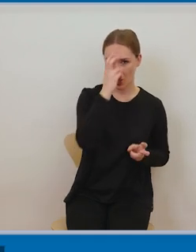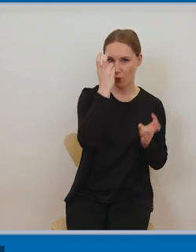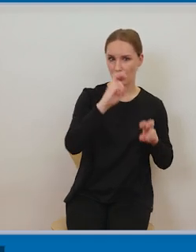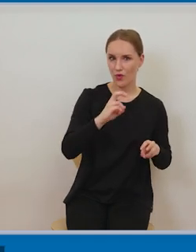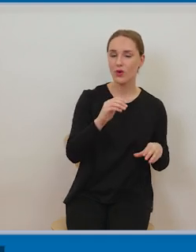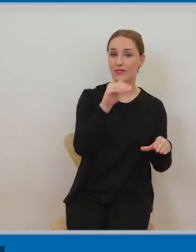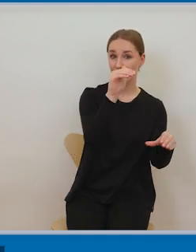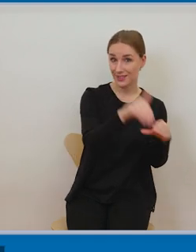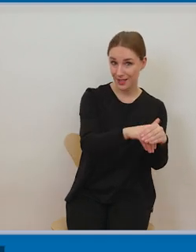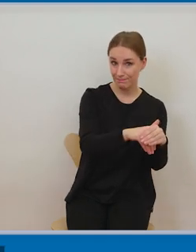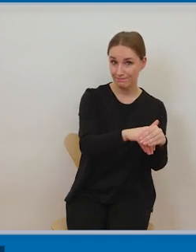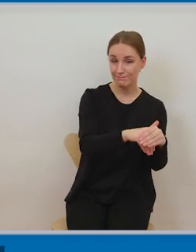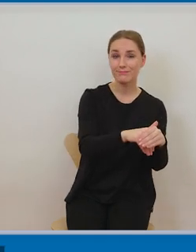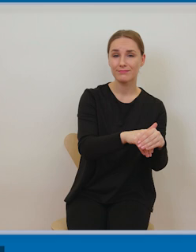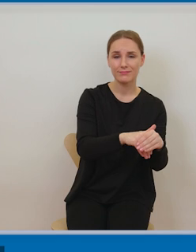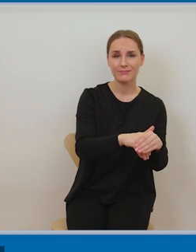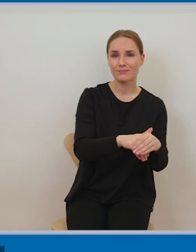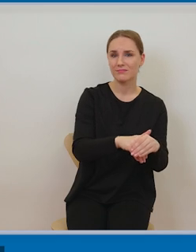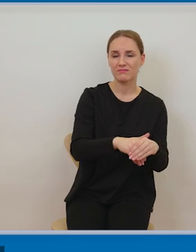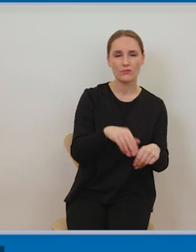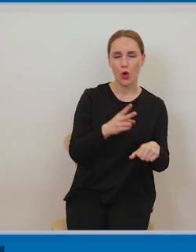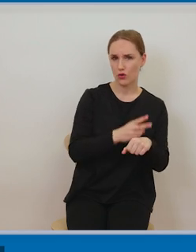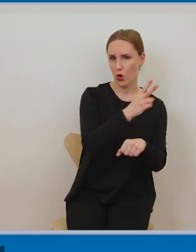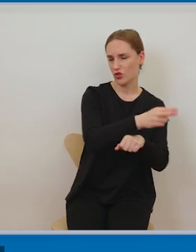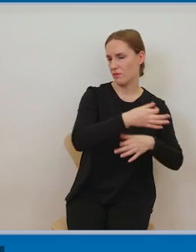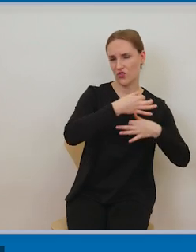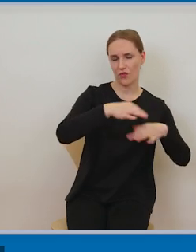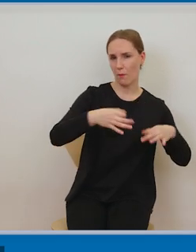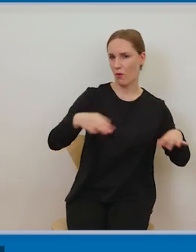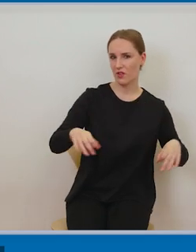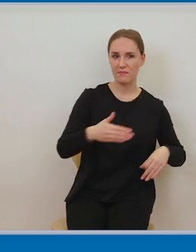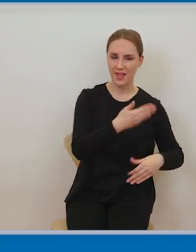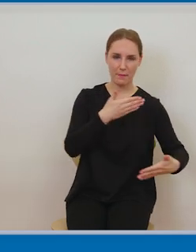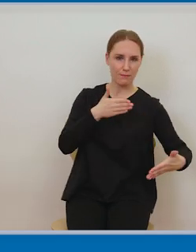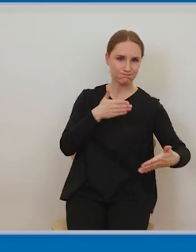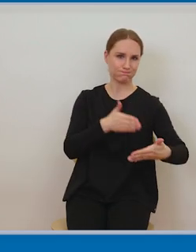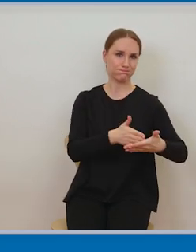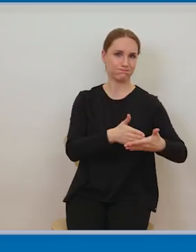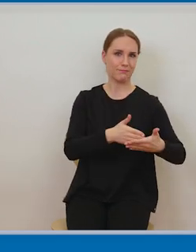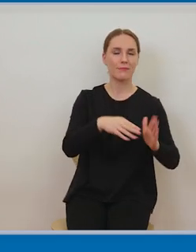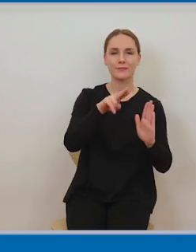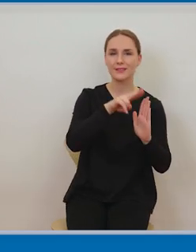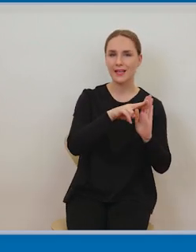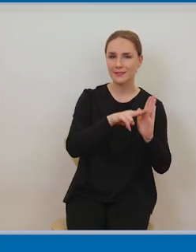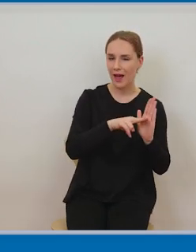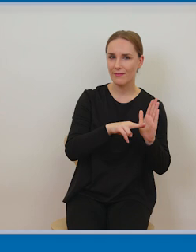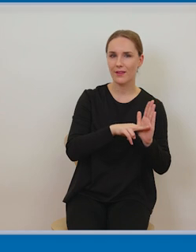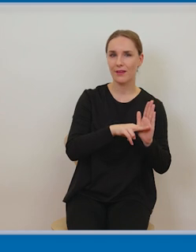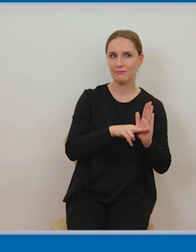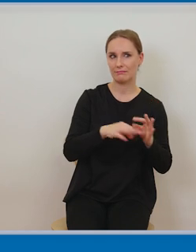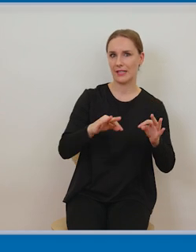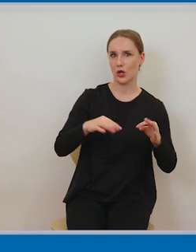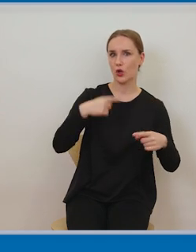jest to, do czego dostęp jest swobodny, nieograniczony zasadami, które omawiamy, związanymi z